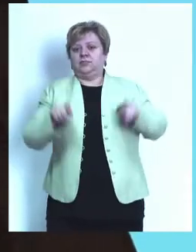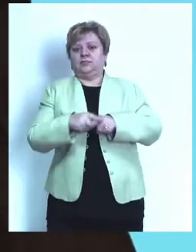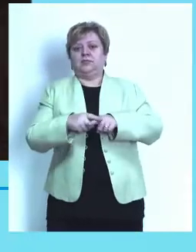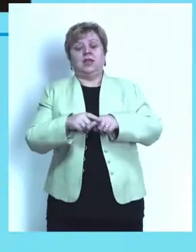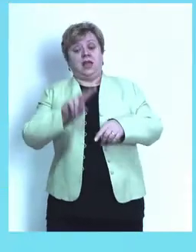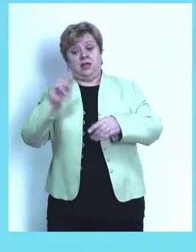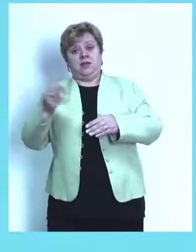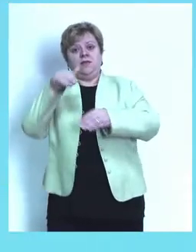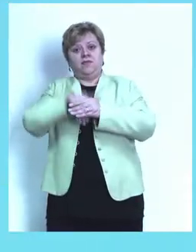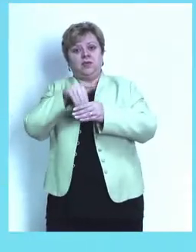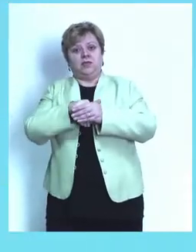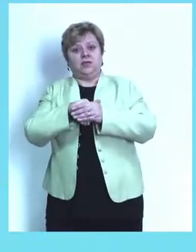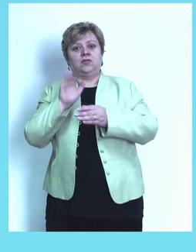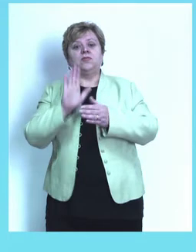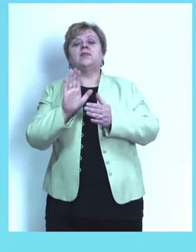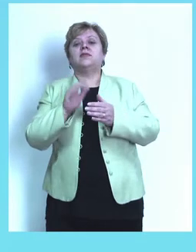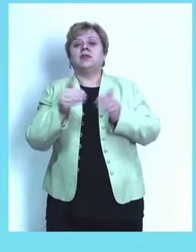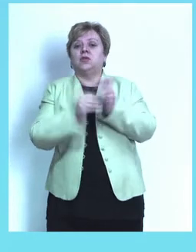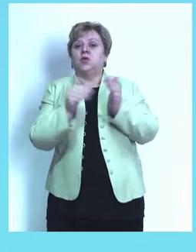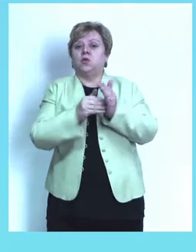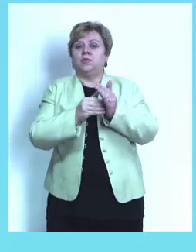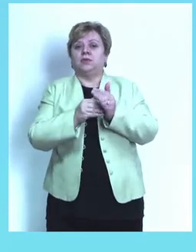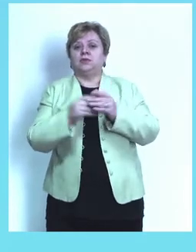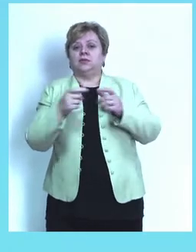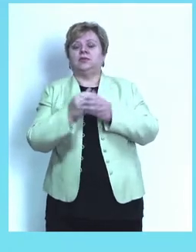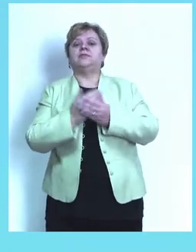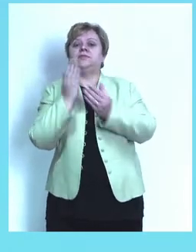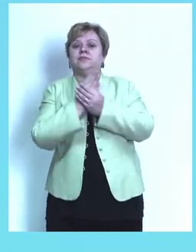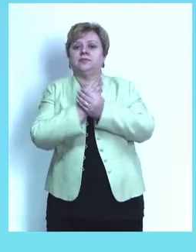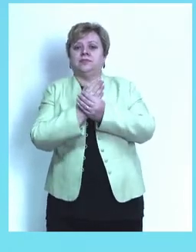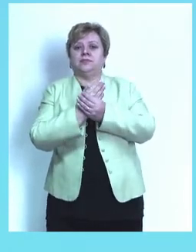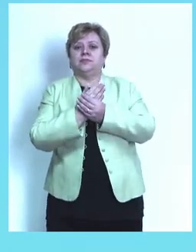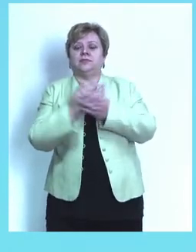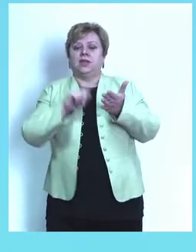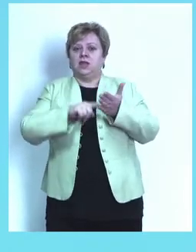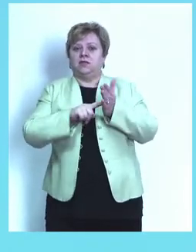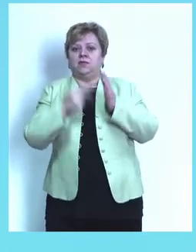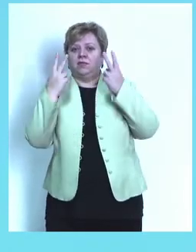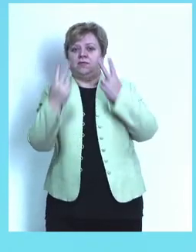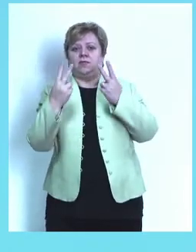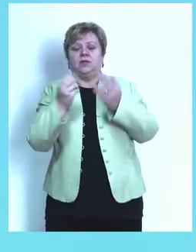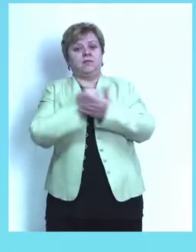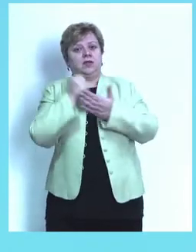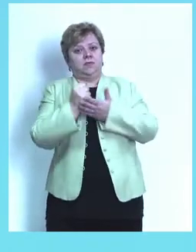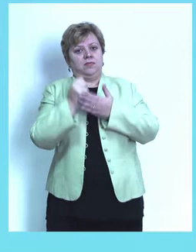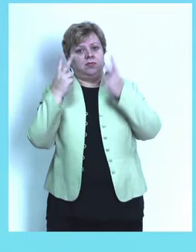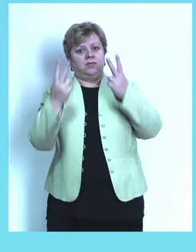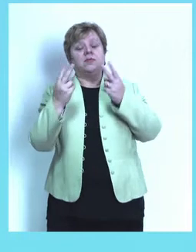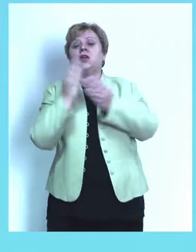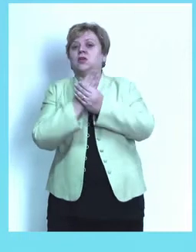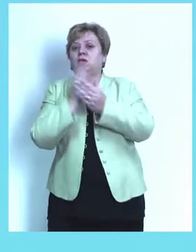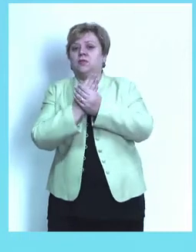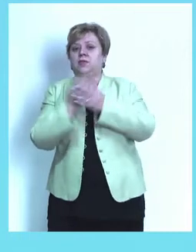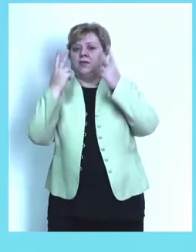glasačkom listiću. Da bi glasali potreban vam je samo jedan od sljedećih dokumenata, važeća lična karta, važeći